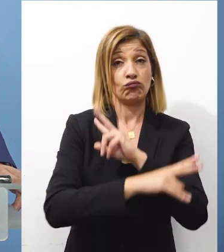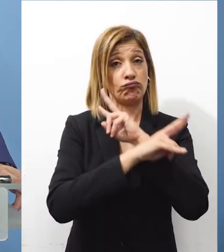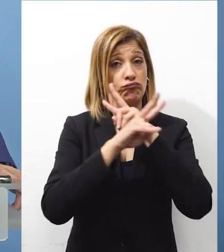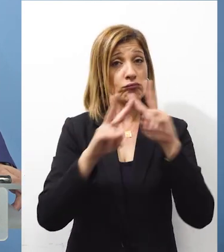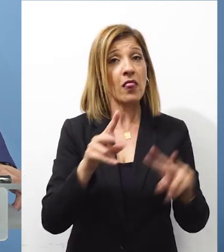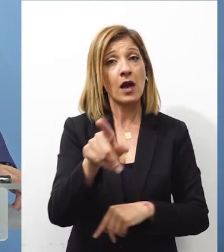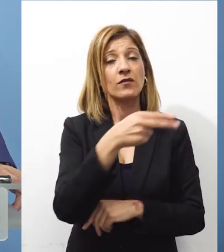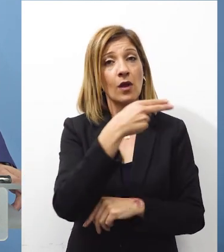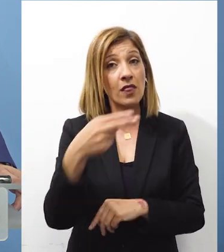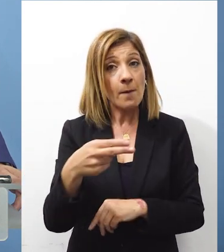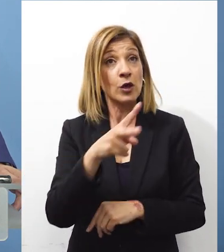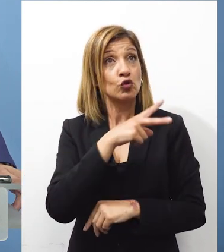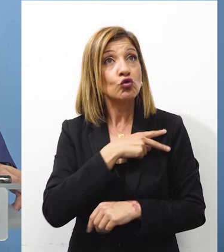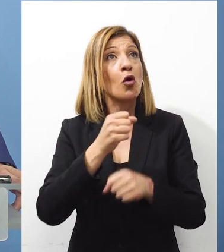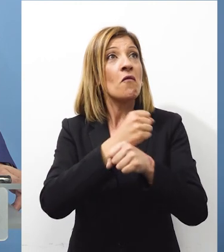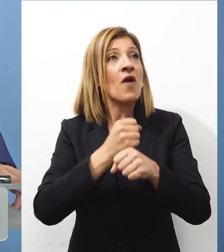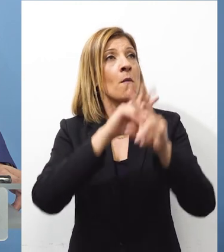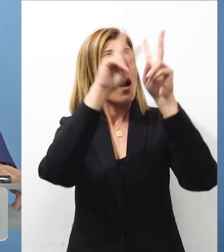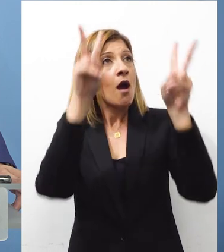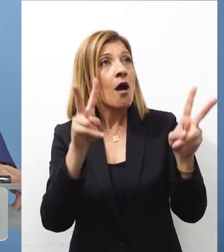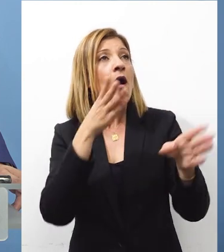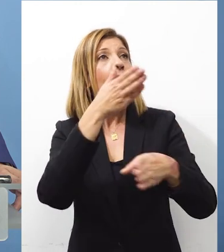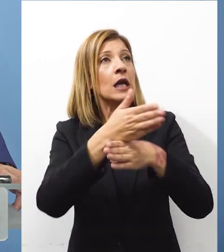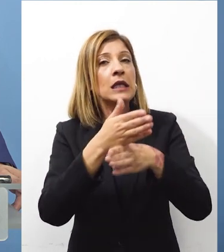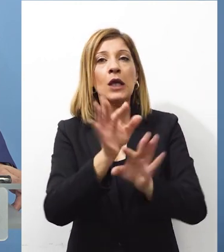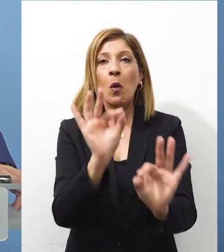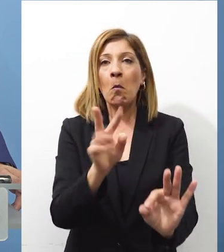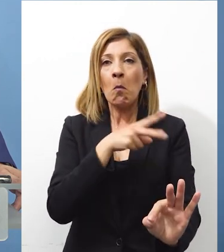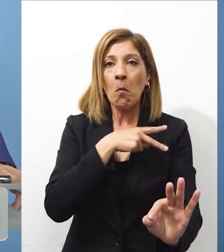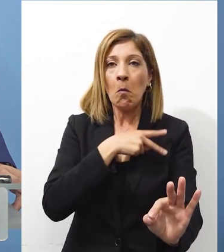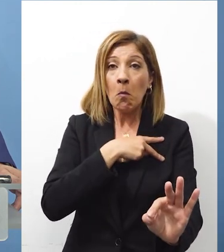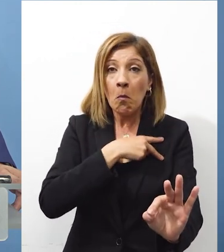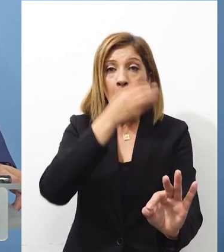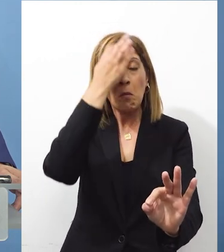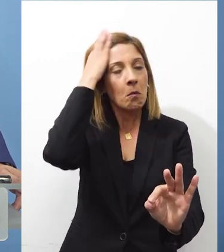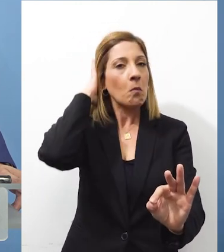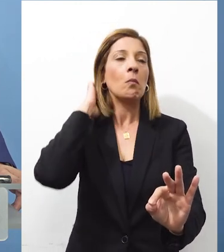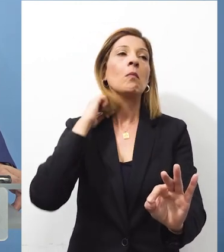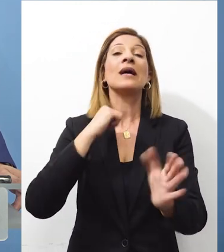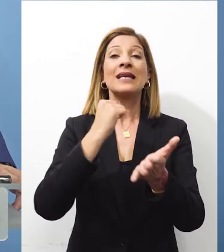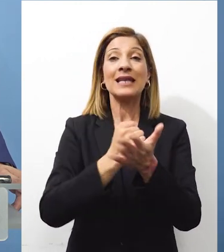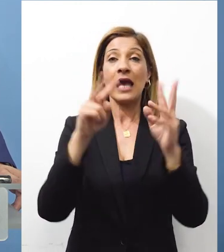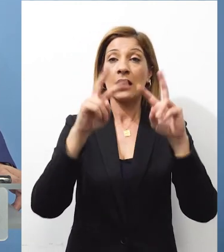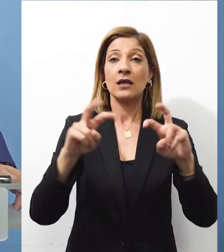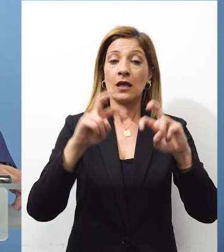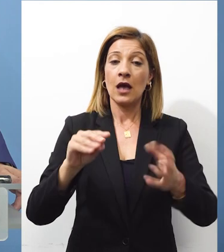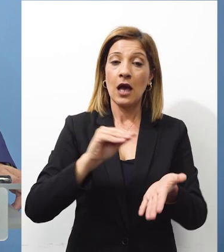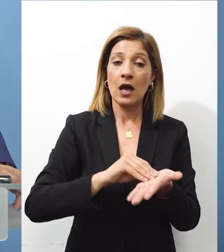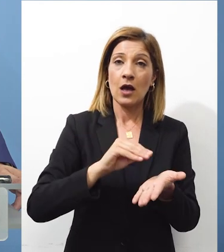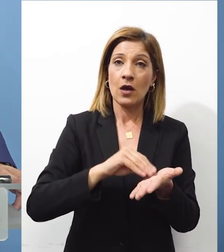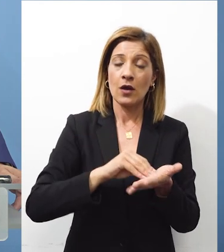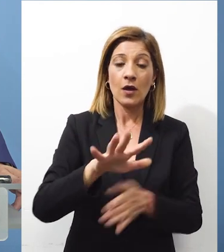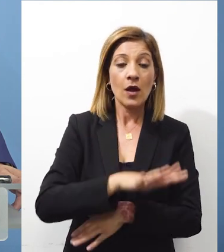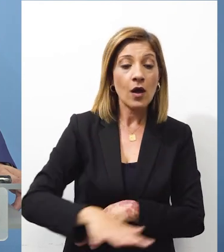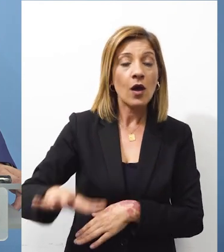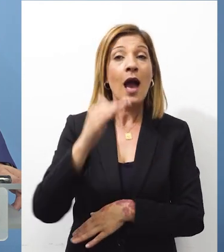αν ήταν κατάλληλες συνθήκες Στον καιρό που έχει γίνει η πρώτη σύμβαση Αλλά εκείνο το οποίο επίσης Είμαστε επικεντρωμένοι από την